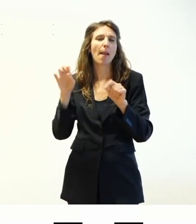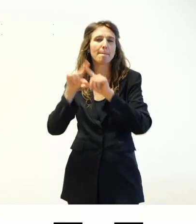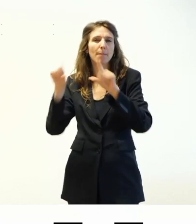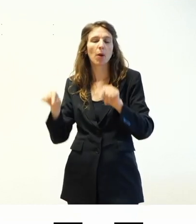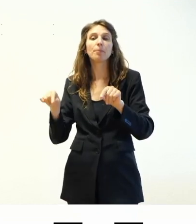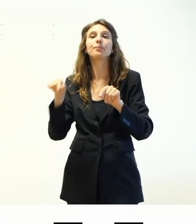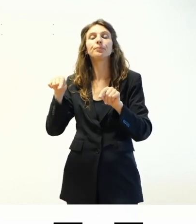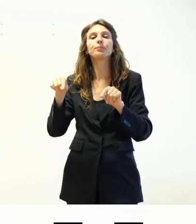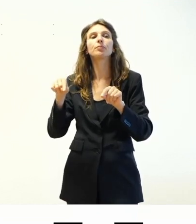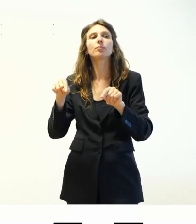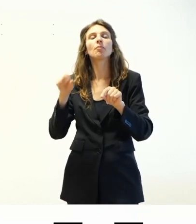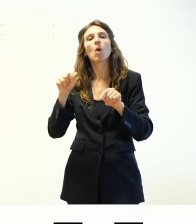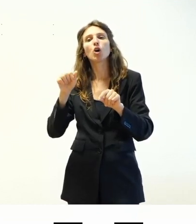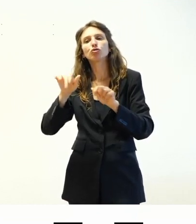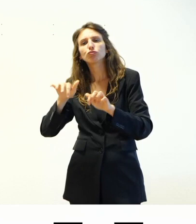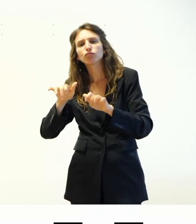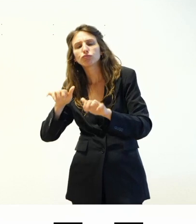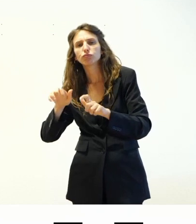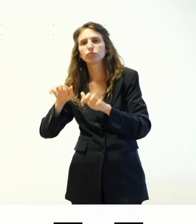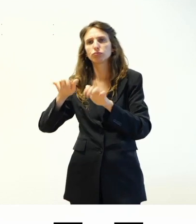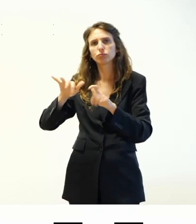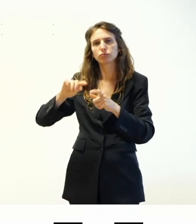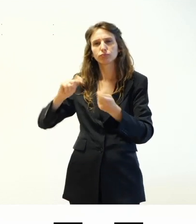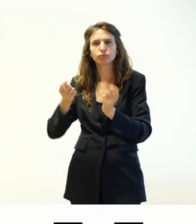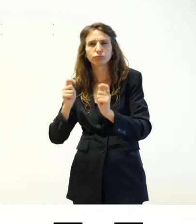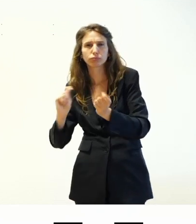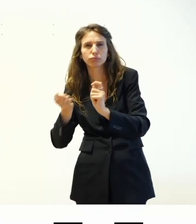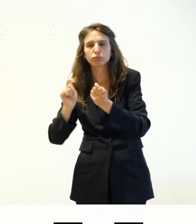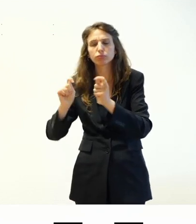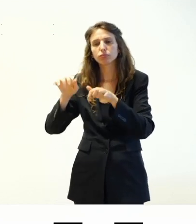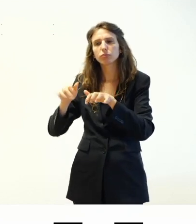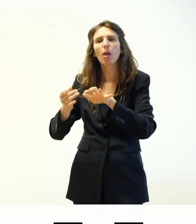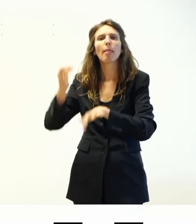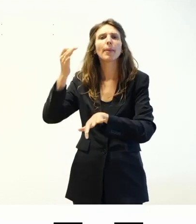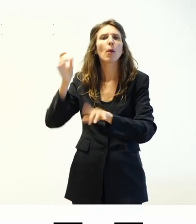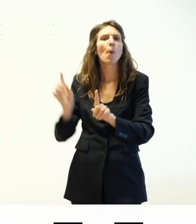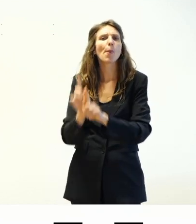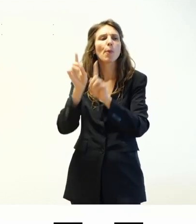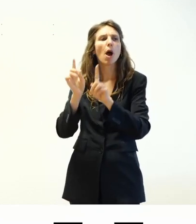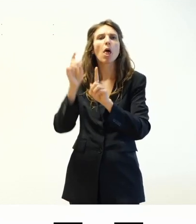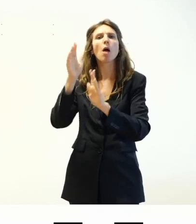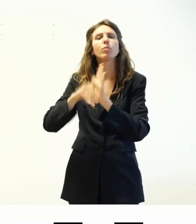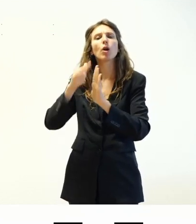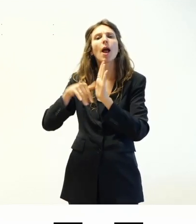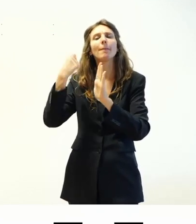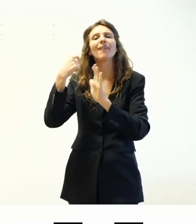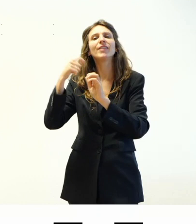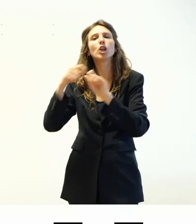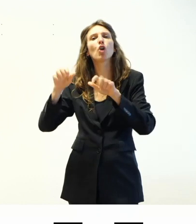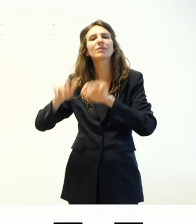andare a creare, a modificare, a formatare i contenuti come se avessi a che fare con un programma di videoscrittura.